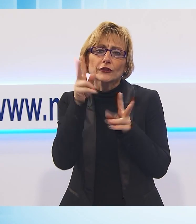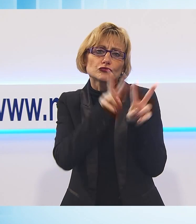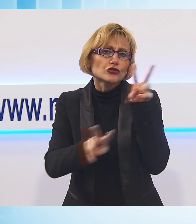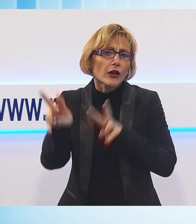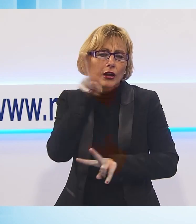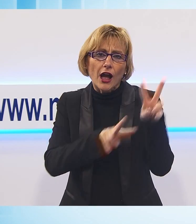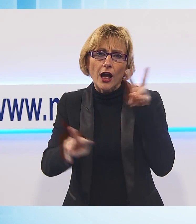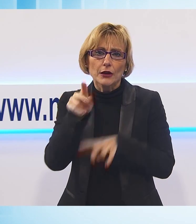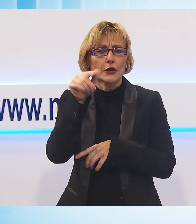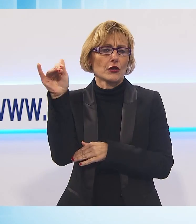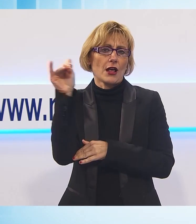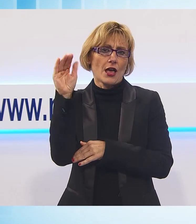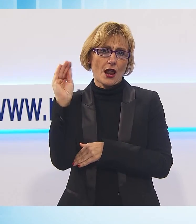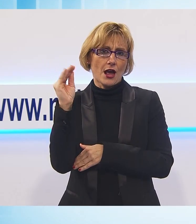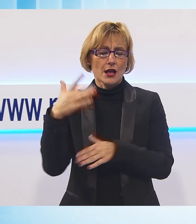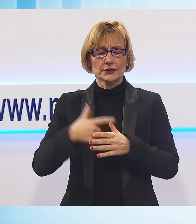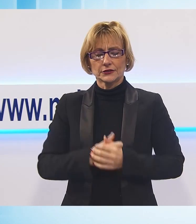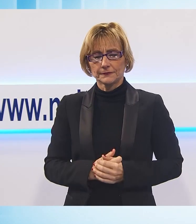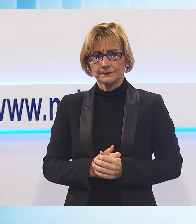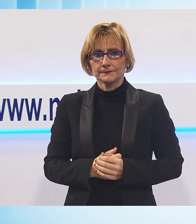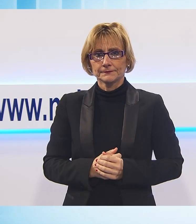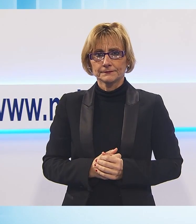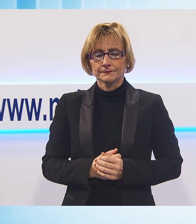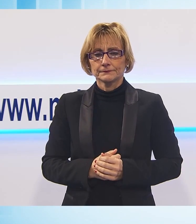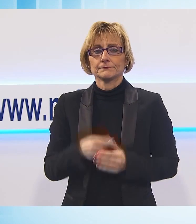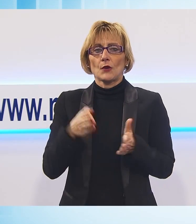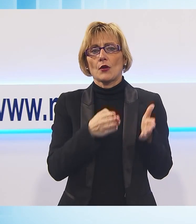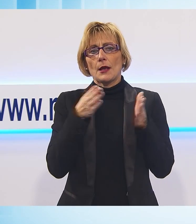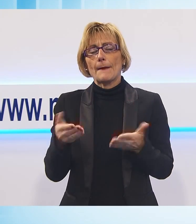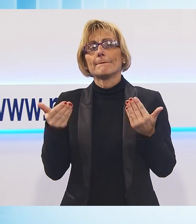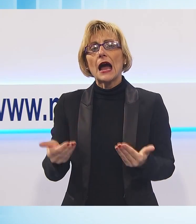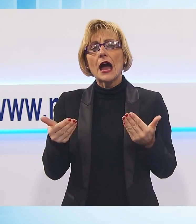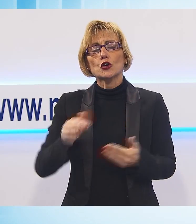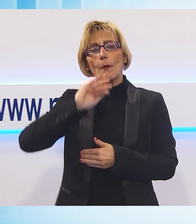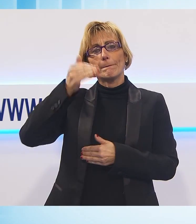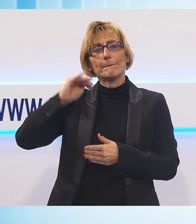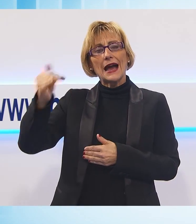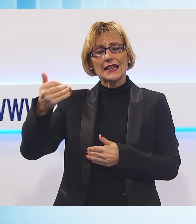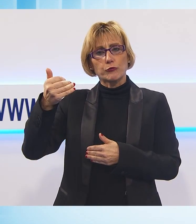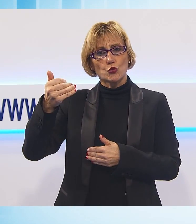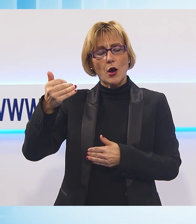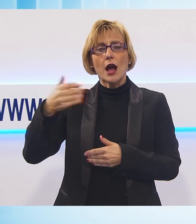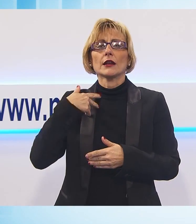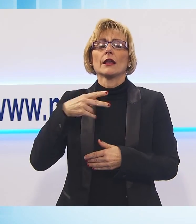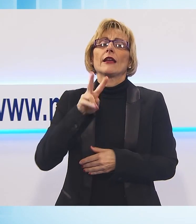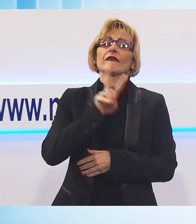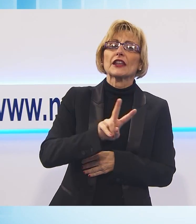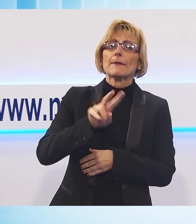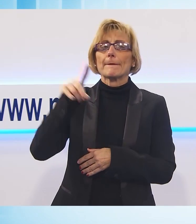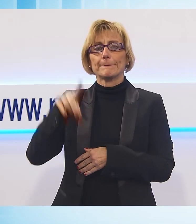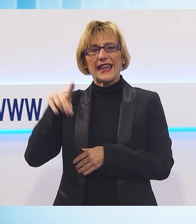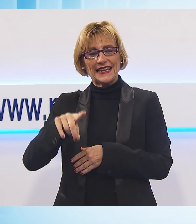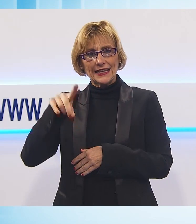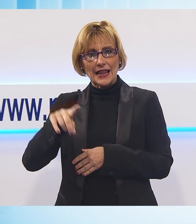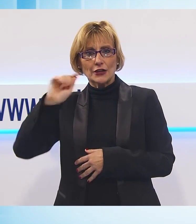ritrovamento. Parliamo del parco delle Alpi Apuane, della nomina della vaglina Mirna Pellinacci al ruolo